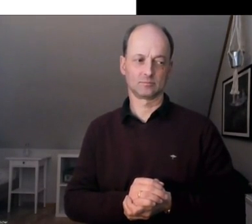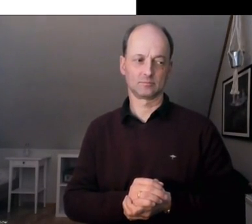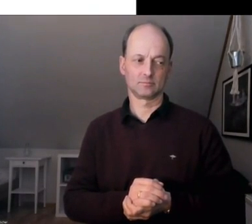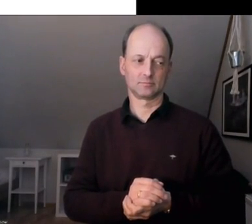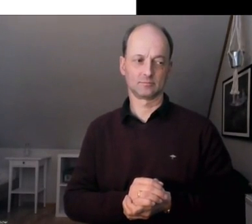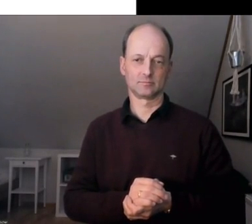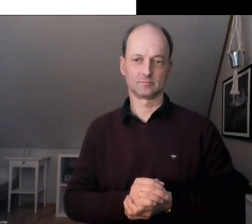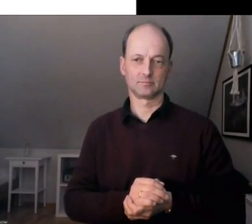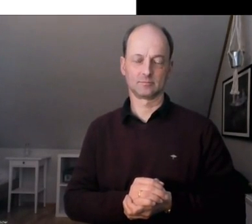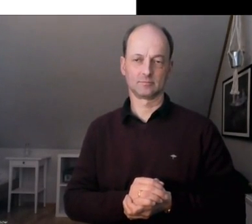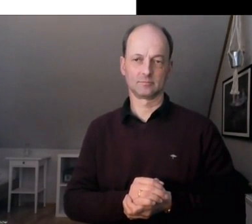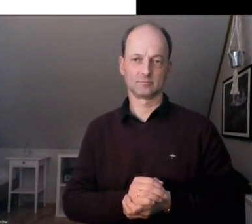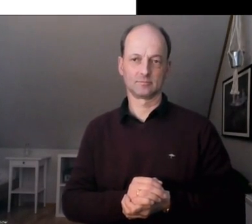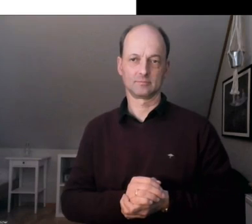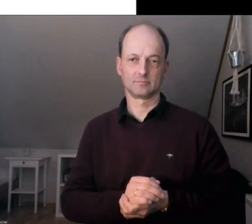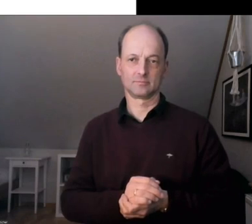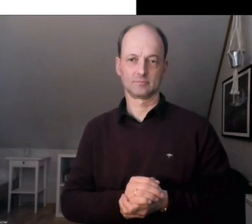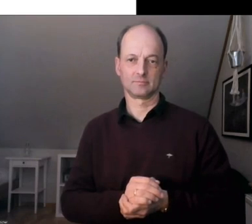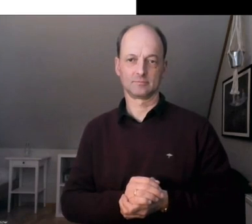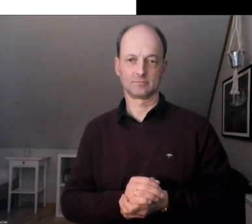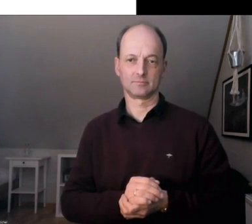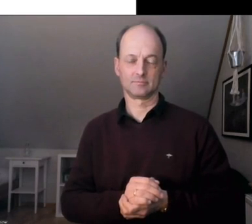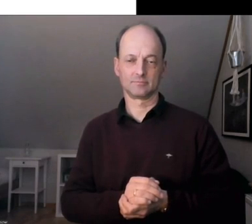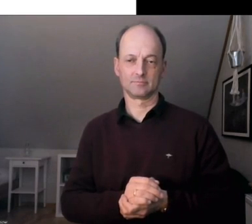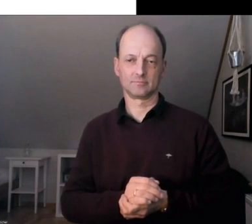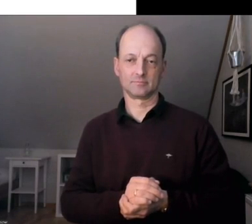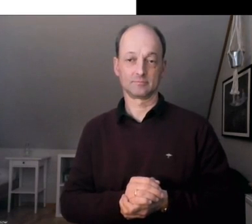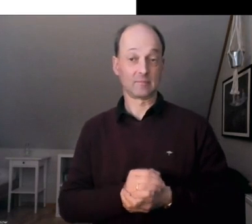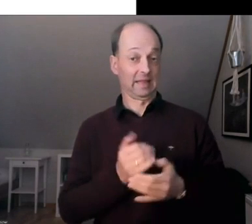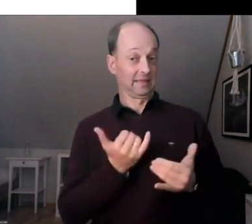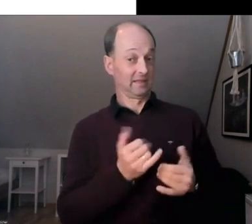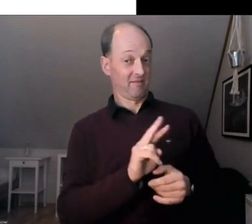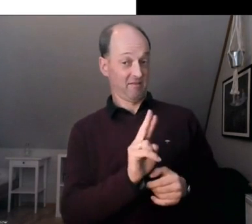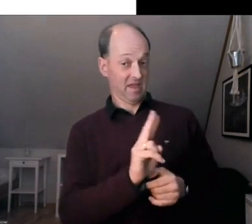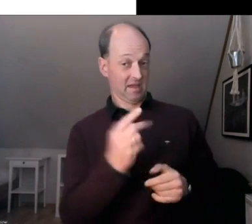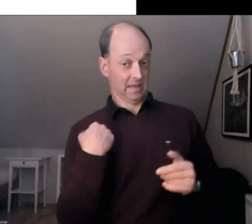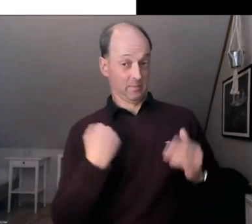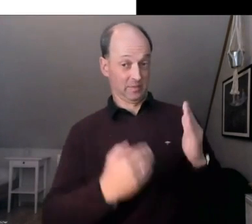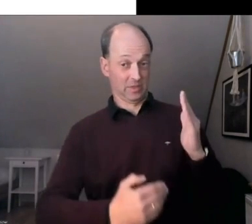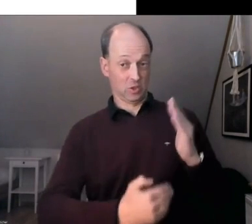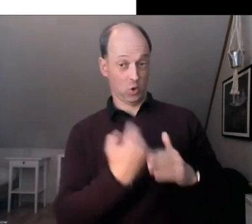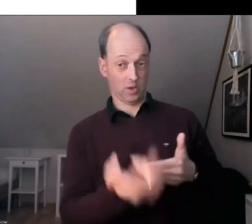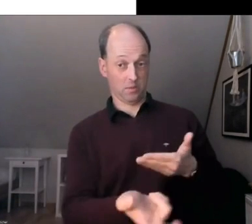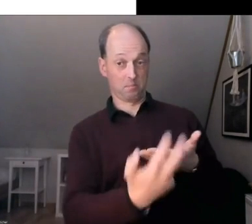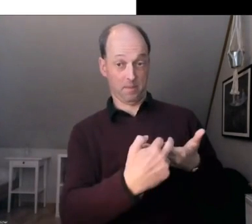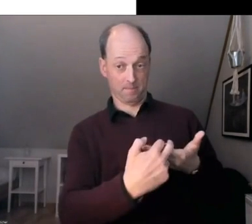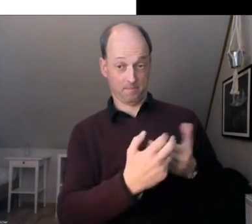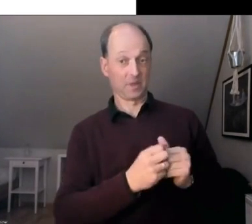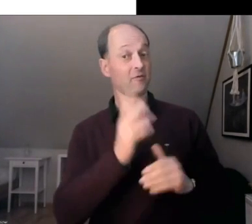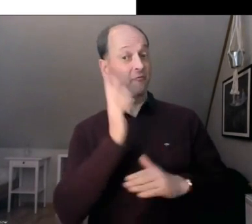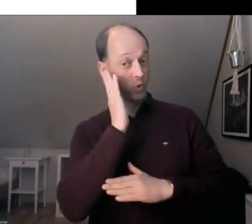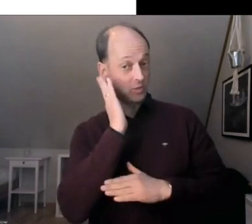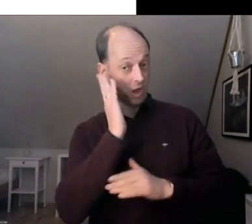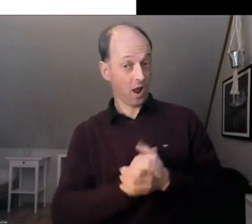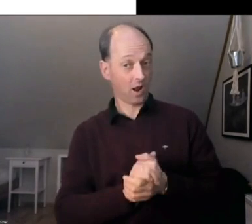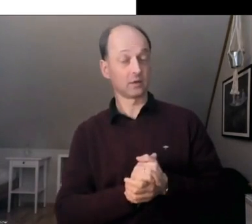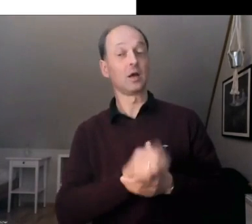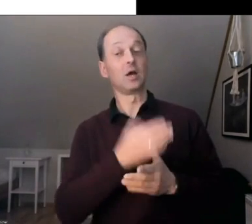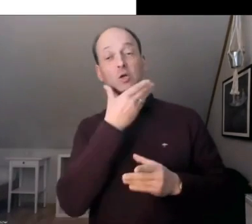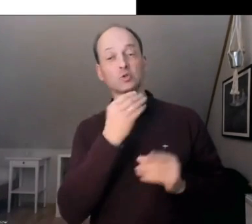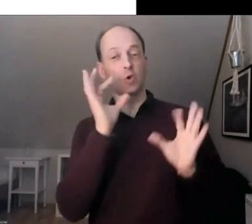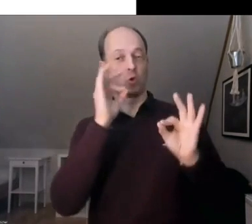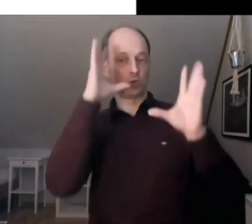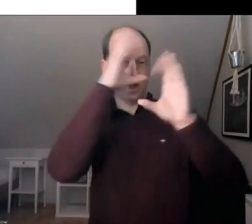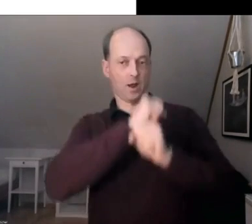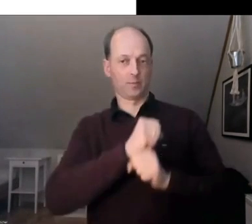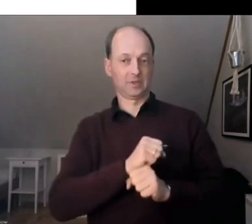Für alle die, einen schönen guten Abend, für alle die, die jetzt noch neu dazugekommen sind zu unserem Vortrag. Wir wollen gerade von euch wissen,